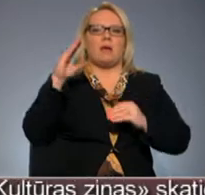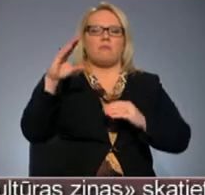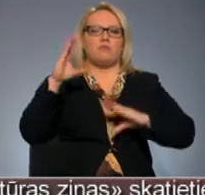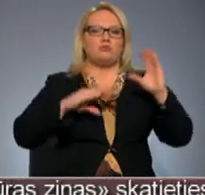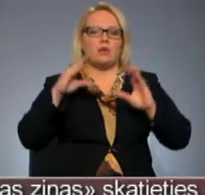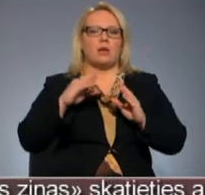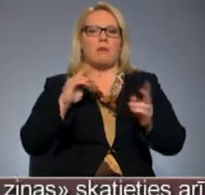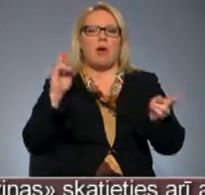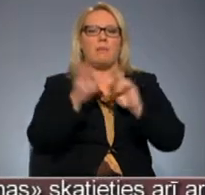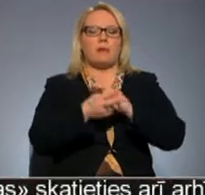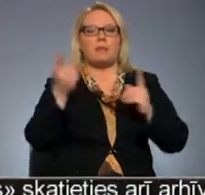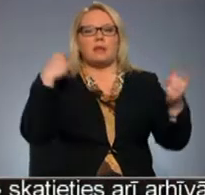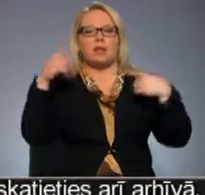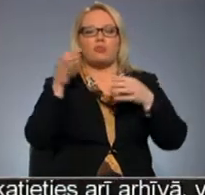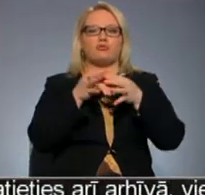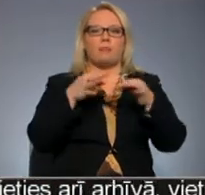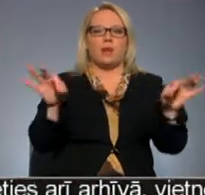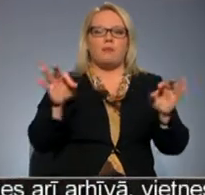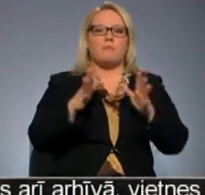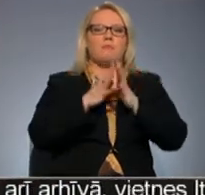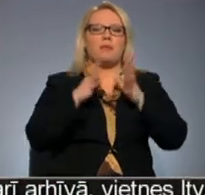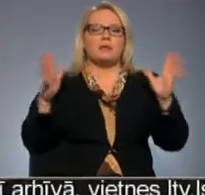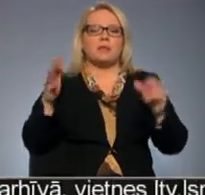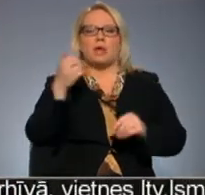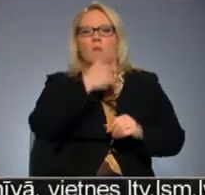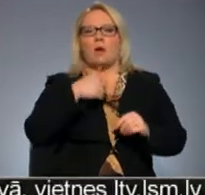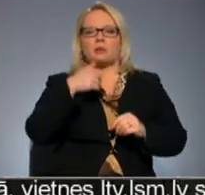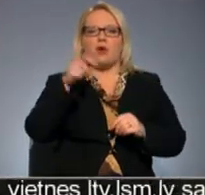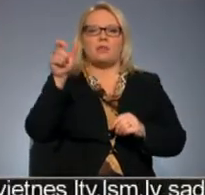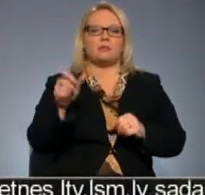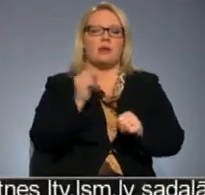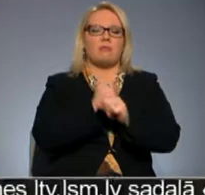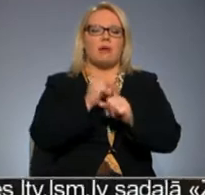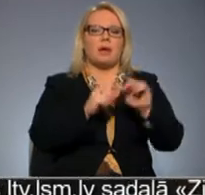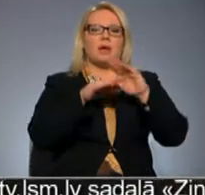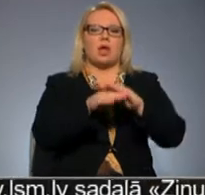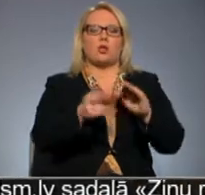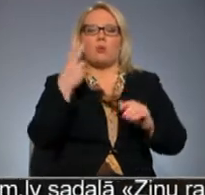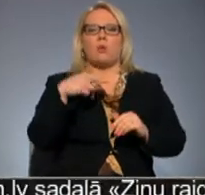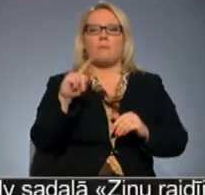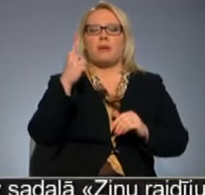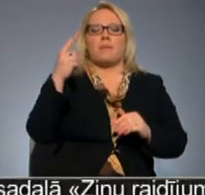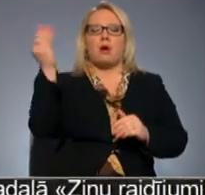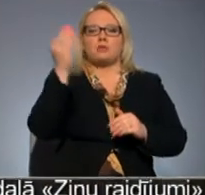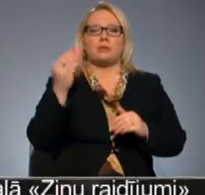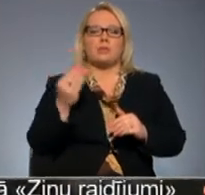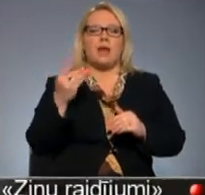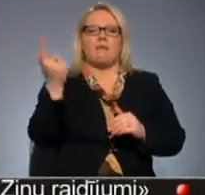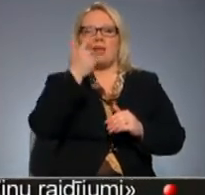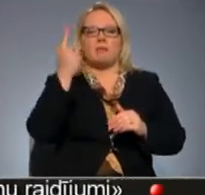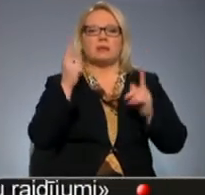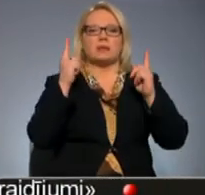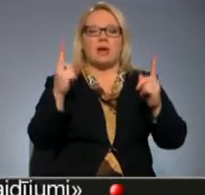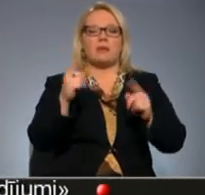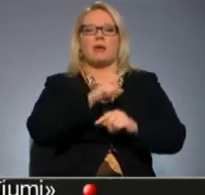apmaiņā pret radošu brīvību un milzīgu personiskā darba ieguldījumu no pirmā uzzīmētā filmas kadra līdz